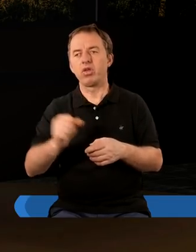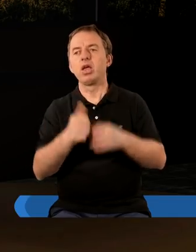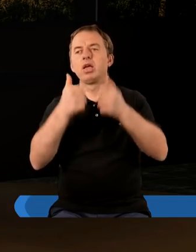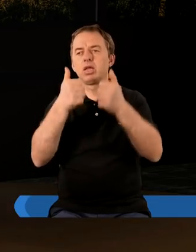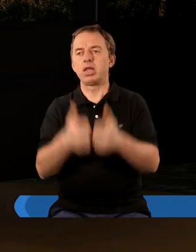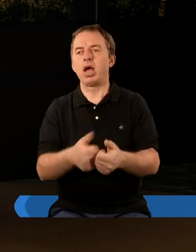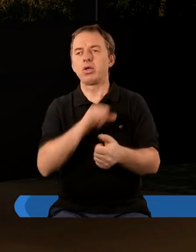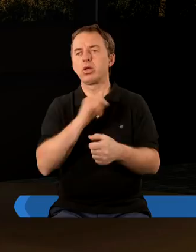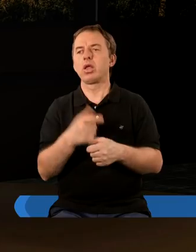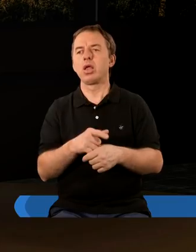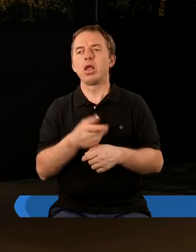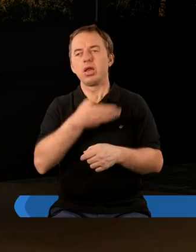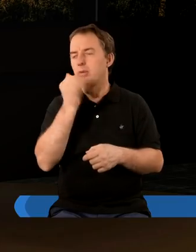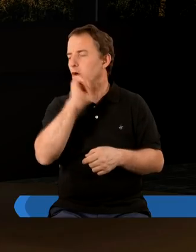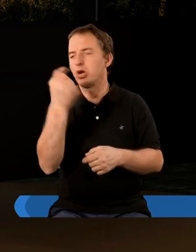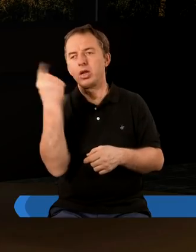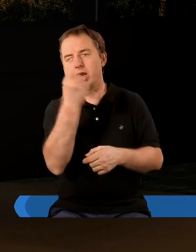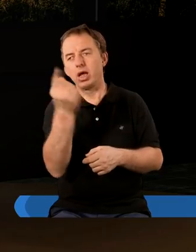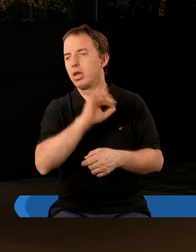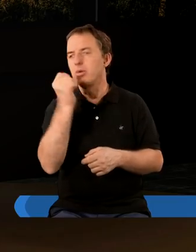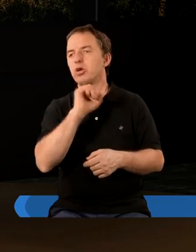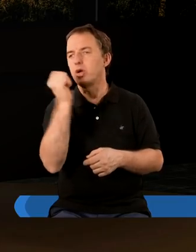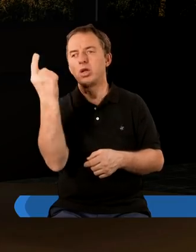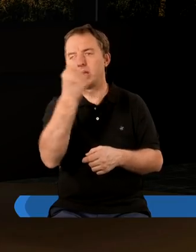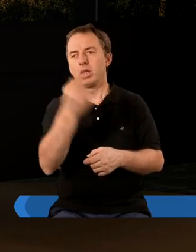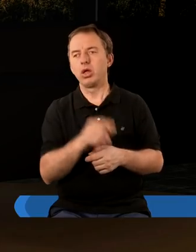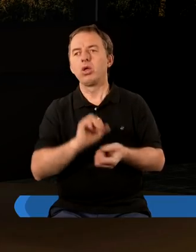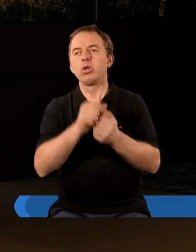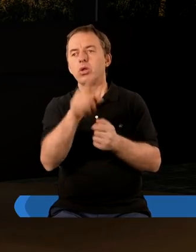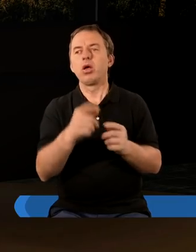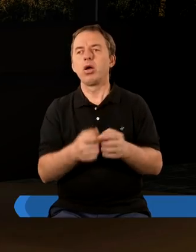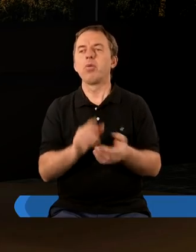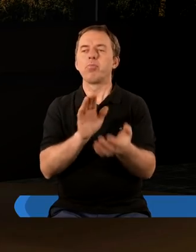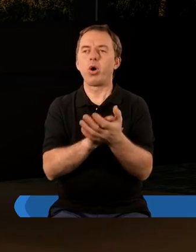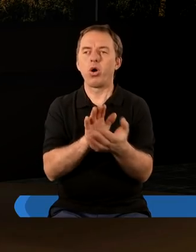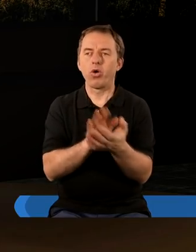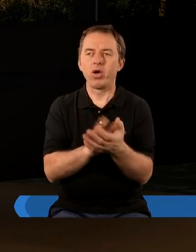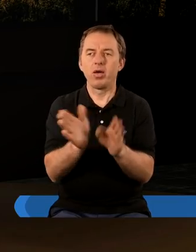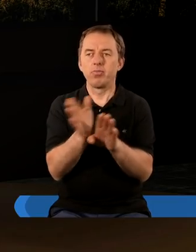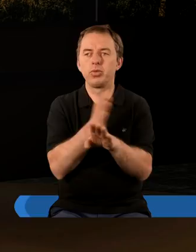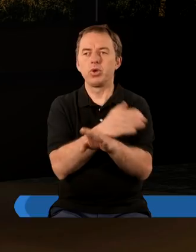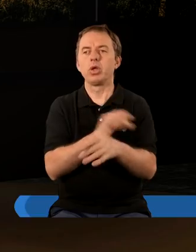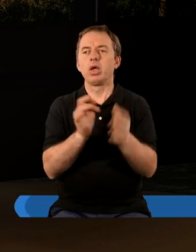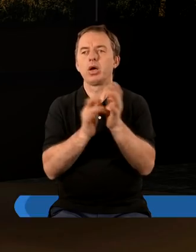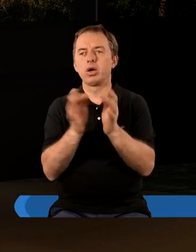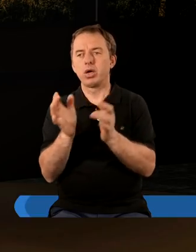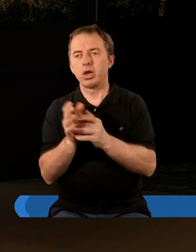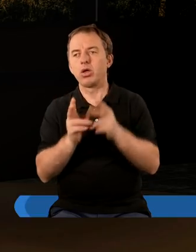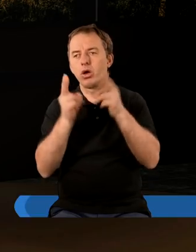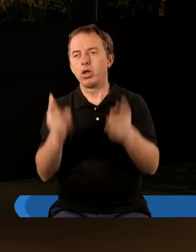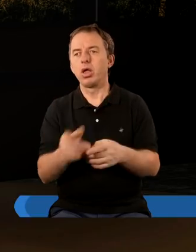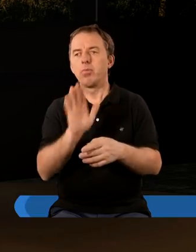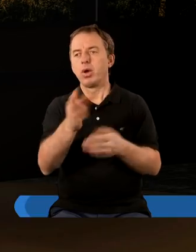staje się nie ma żadnej nagany nie ma żadnej nagany a są u niego tylko pochwały mimo to że jak Chrystus